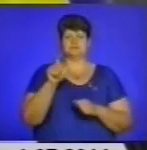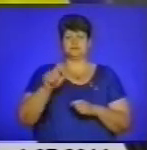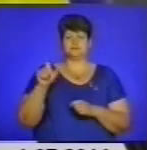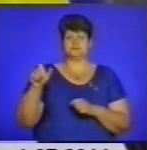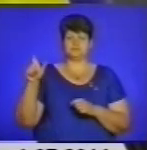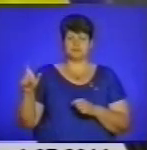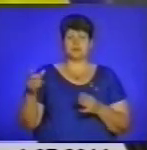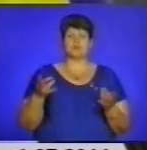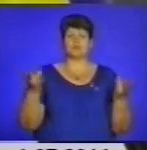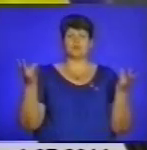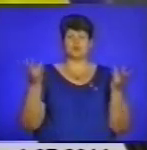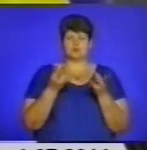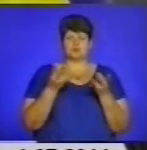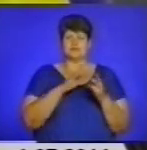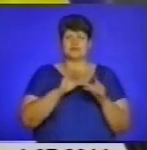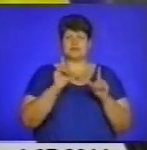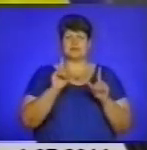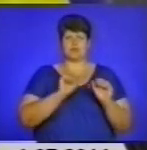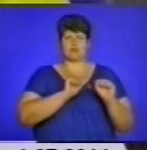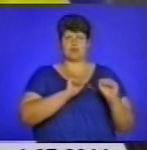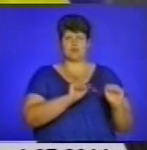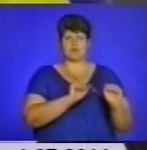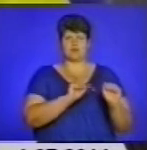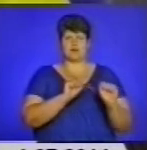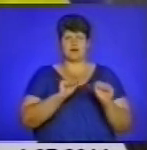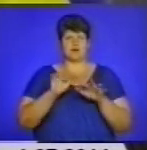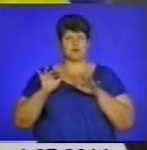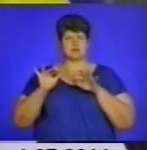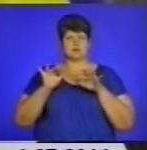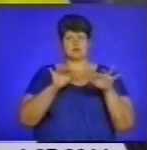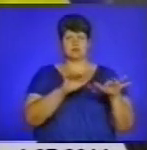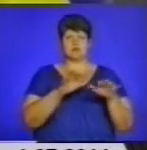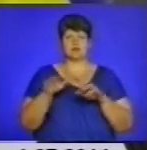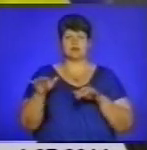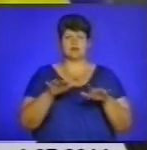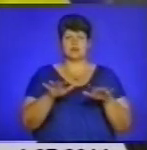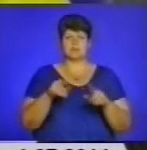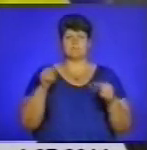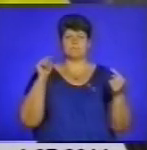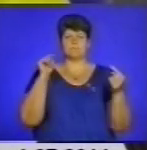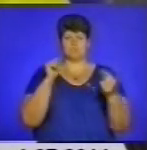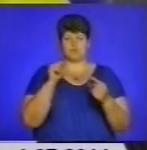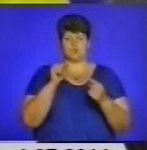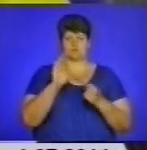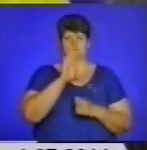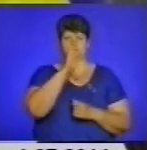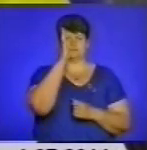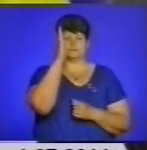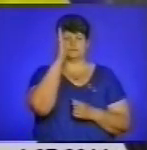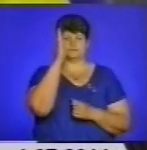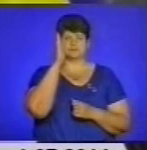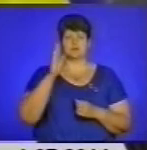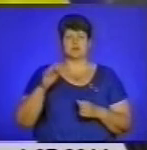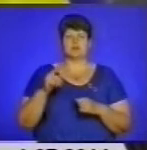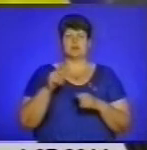потребує не лише оборонних, але й наступальних дій проти терористів-бойовиків. Збройні